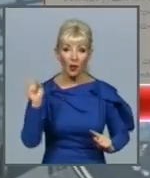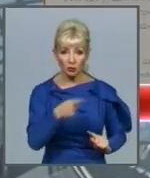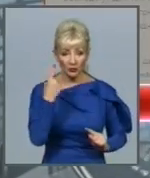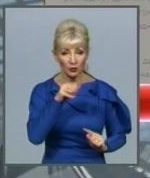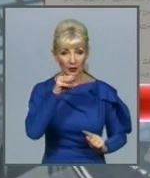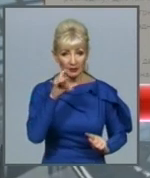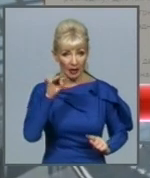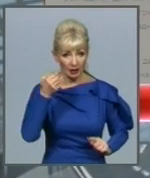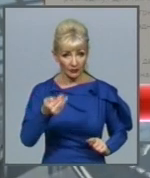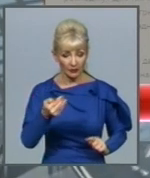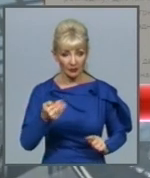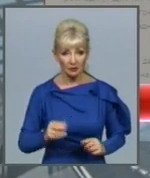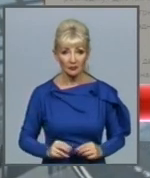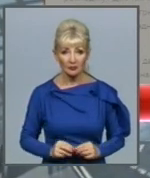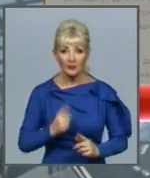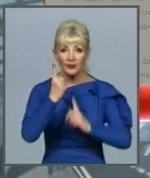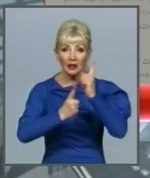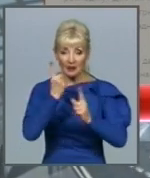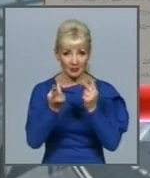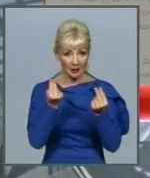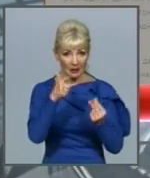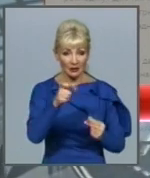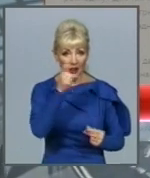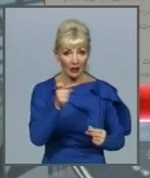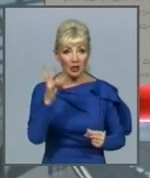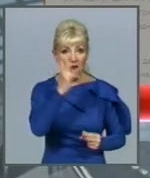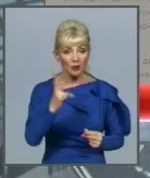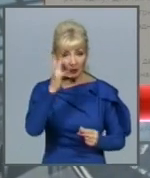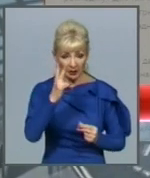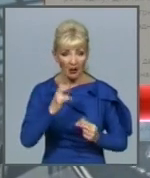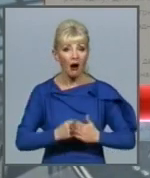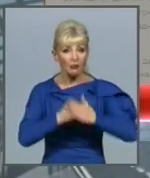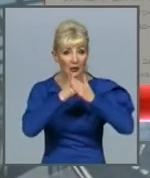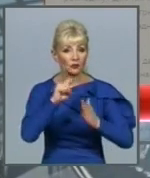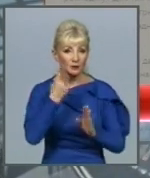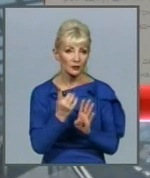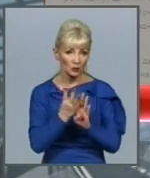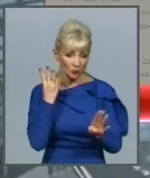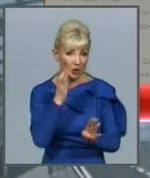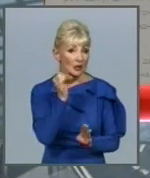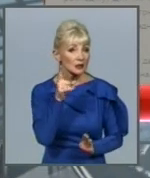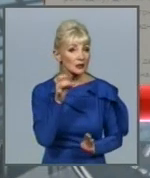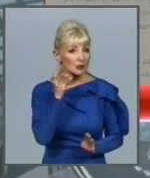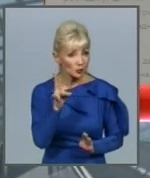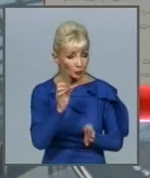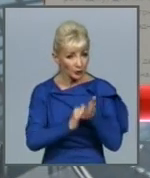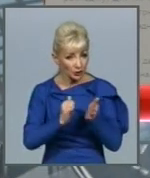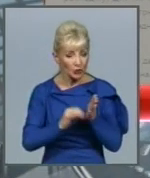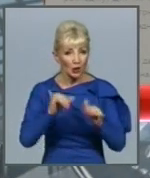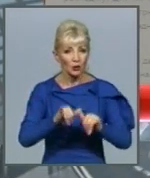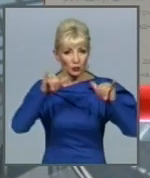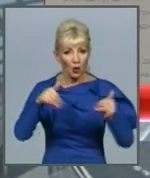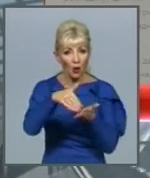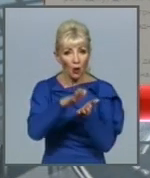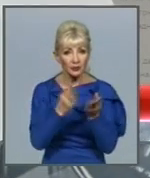Зміни цін на газ в листопаді обумовлені в першу чергу сезонним фактором та збільшенням оптової ціни на блакитне